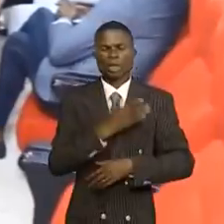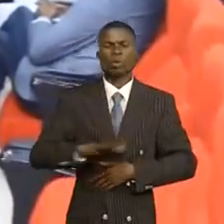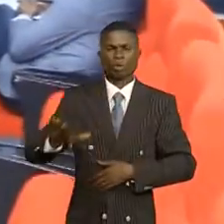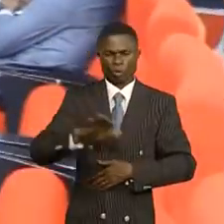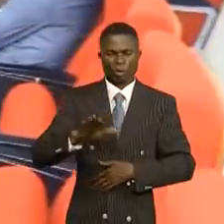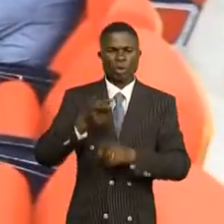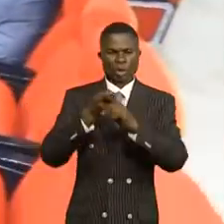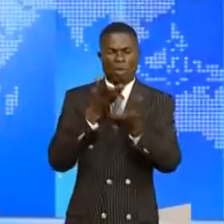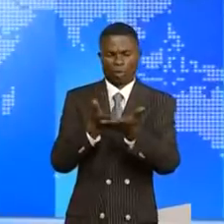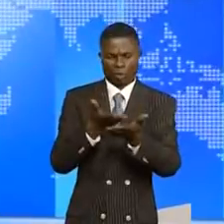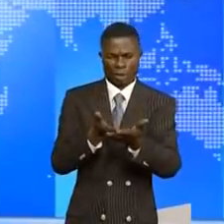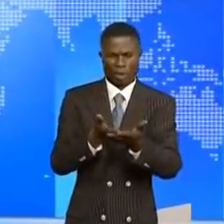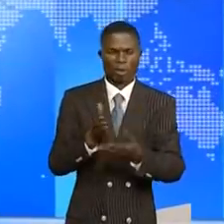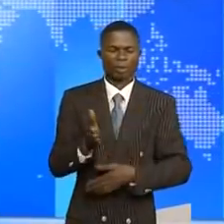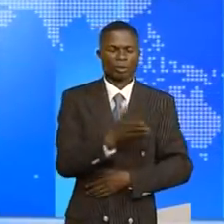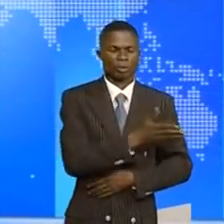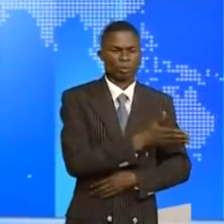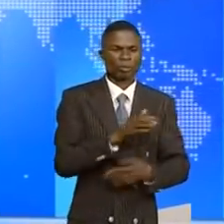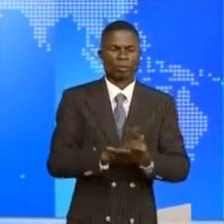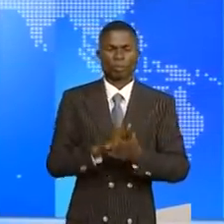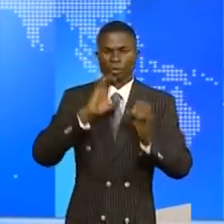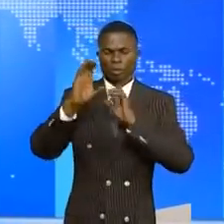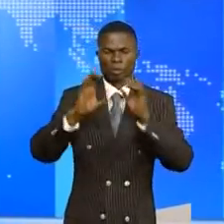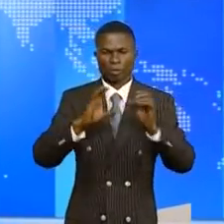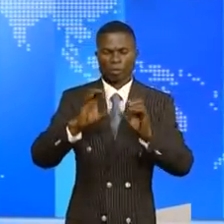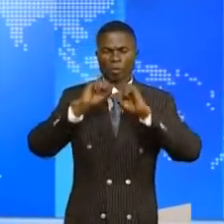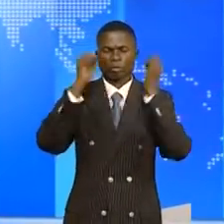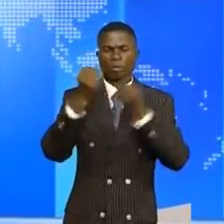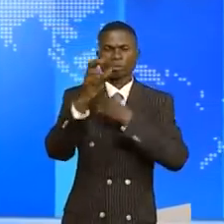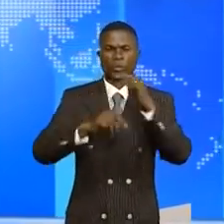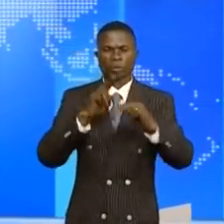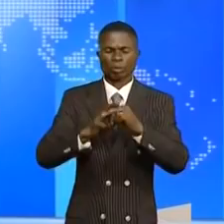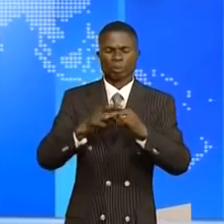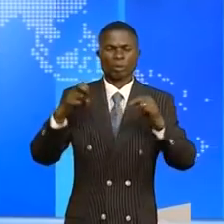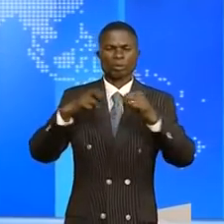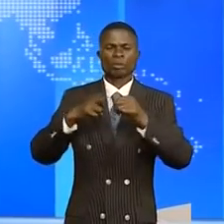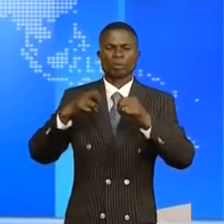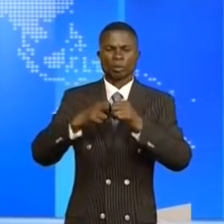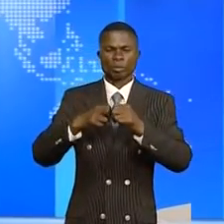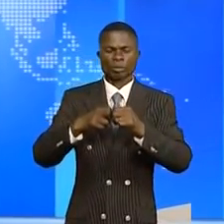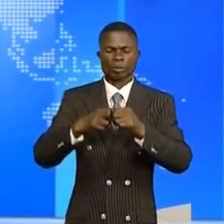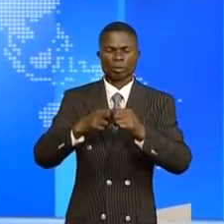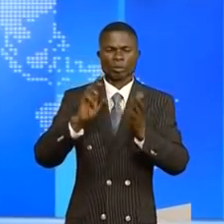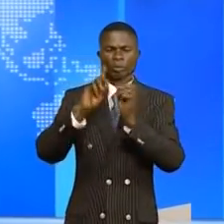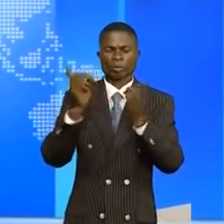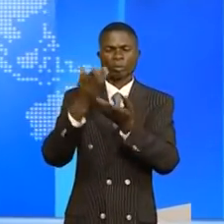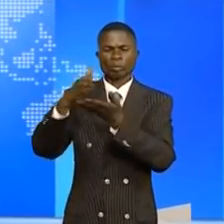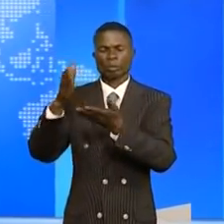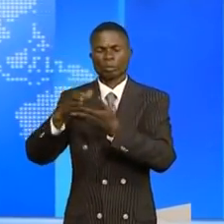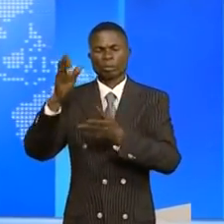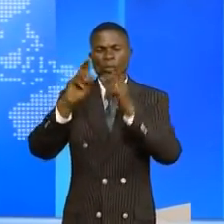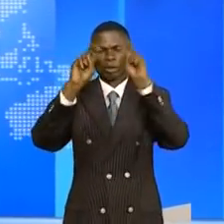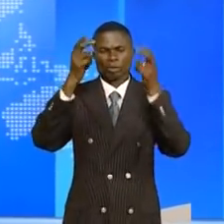sont bien garantis. Et puis se communiquer, la Société nationale d'électricité, département de distribution de